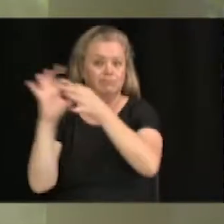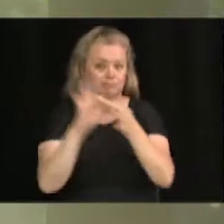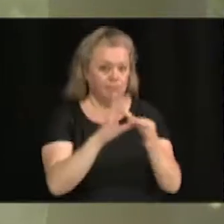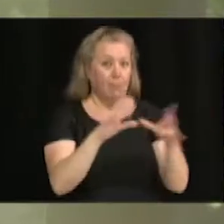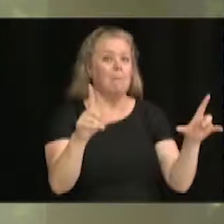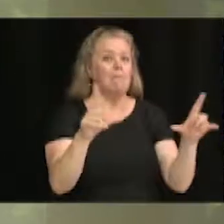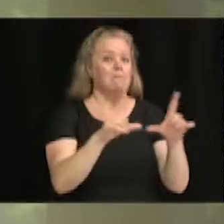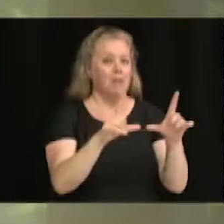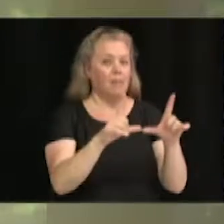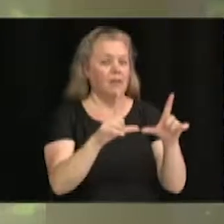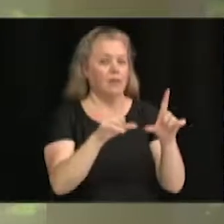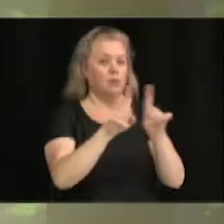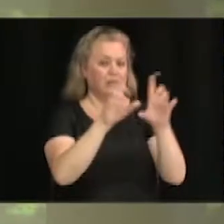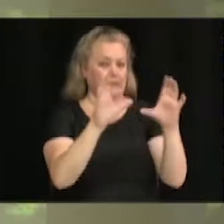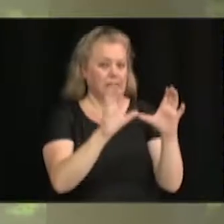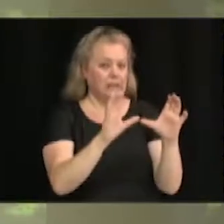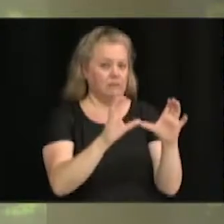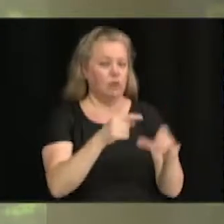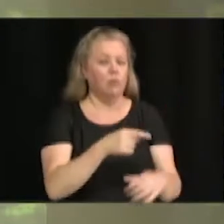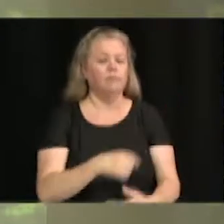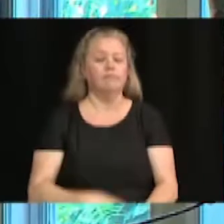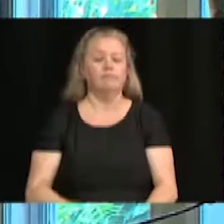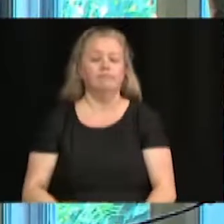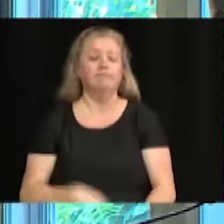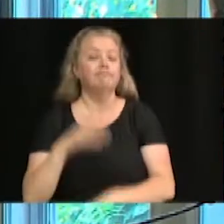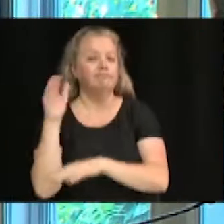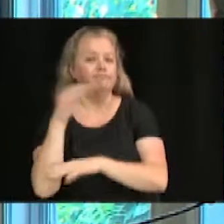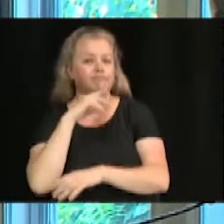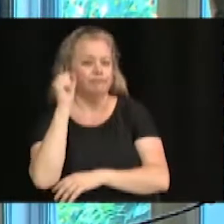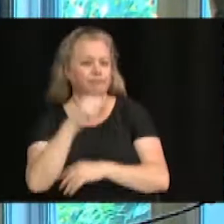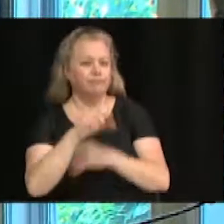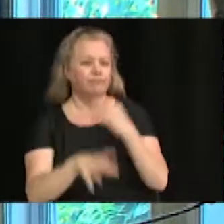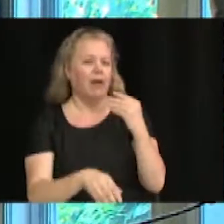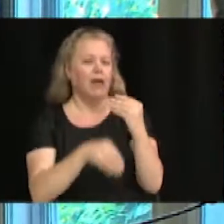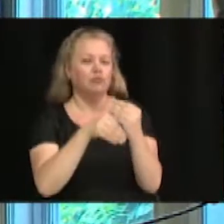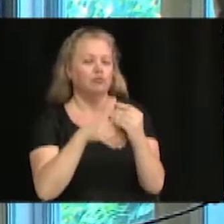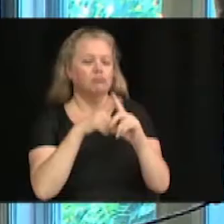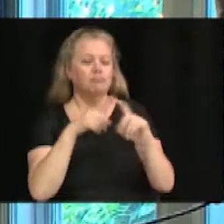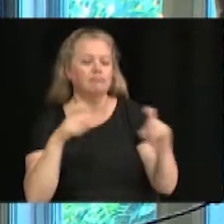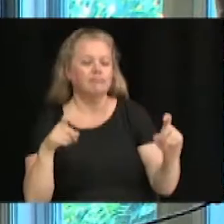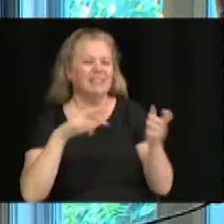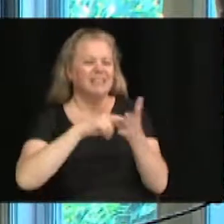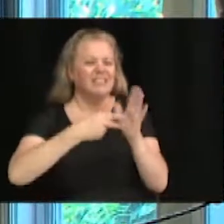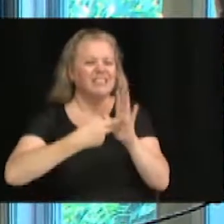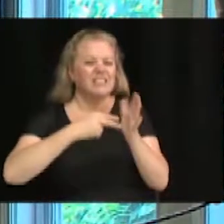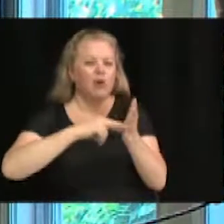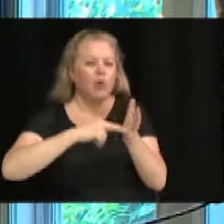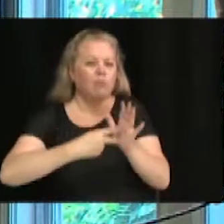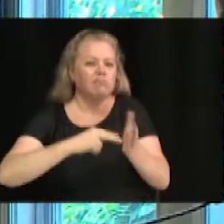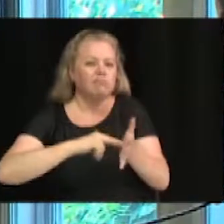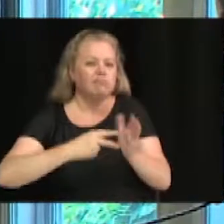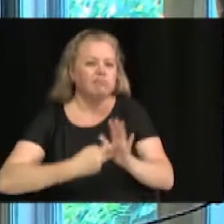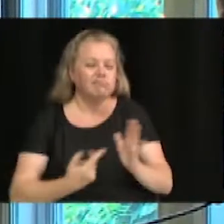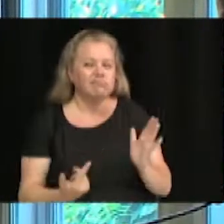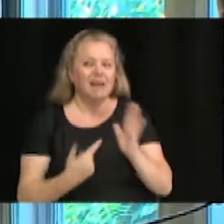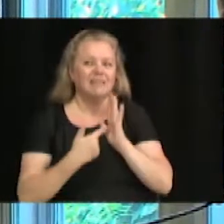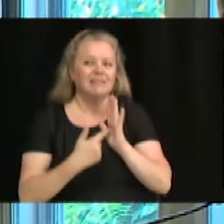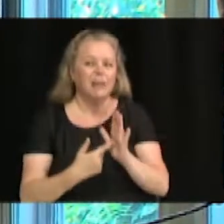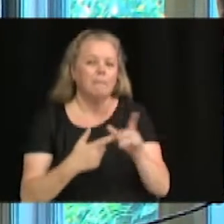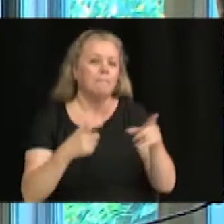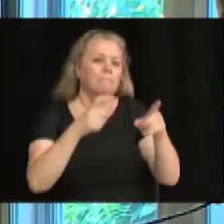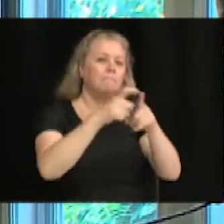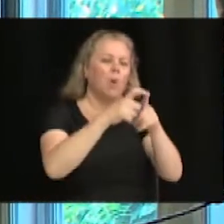et au certificat. Alors, c'est des ajouts de certaines définitions, dont le terme «